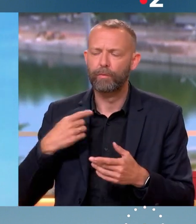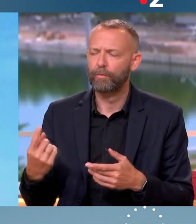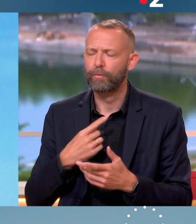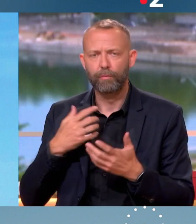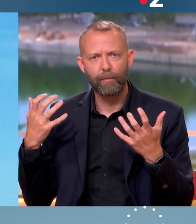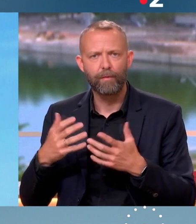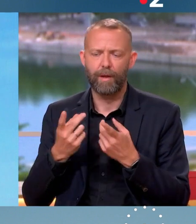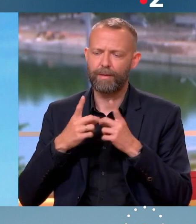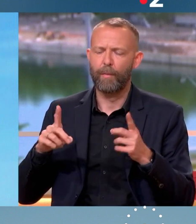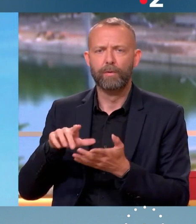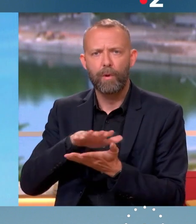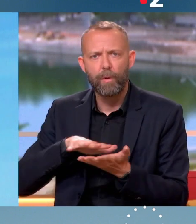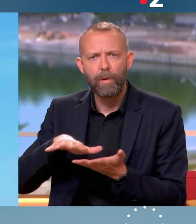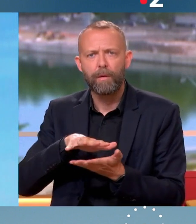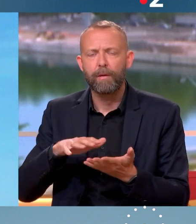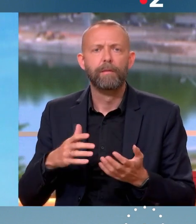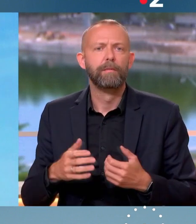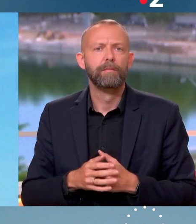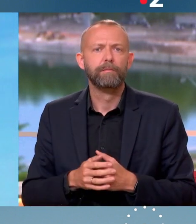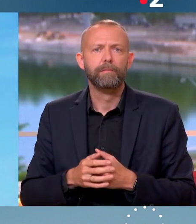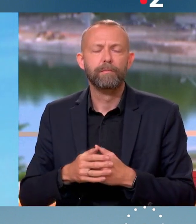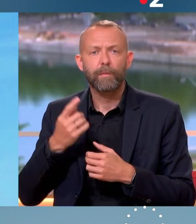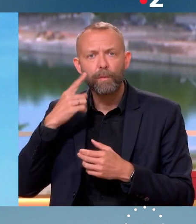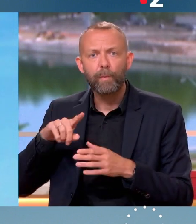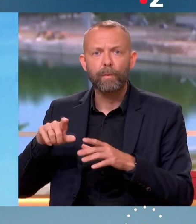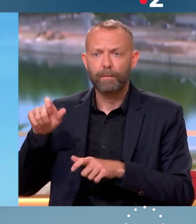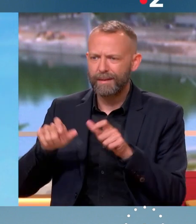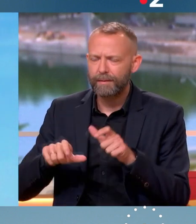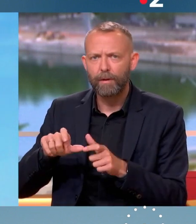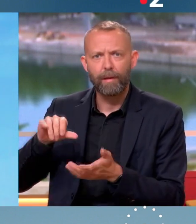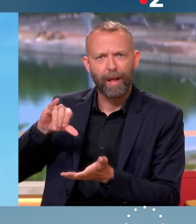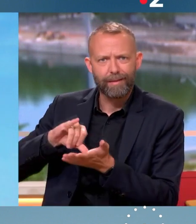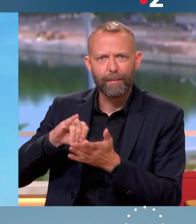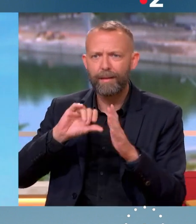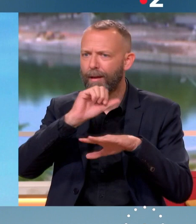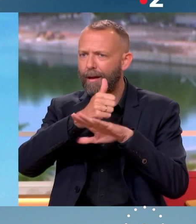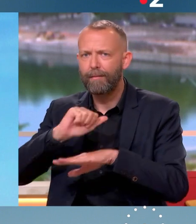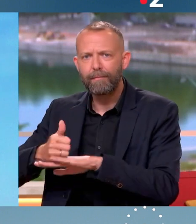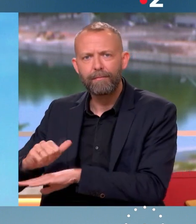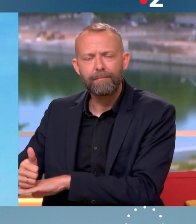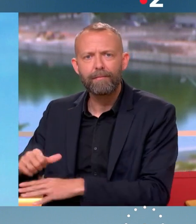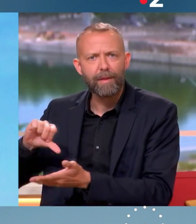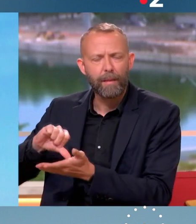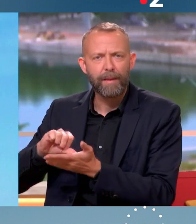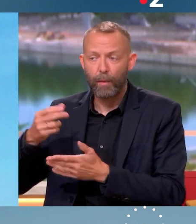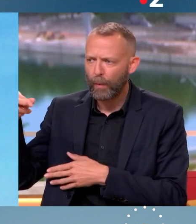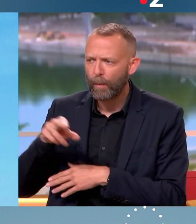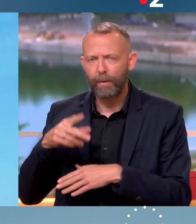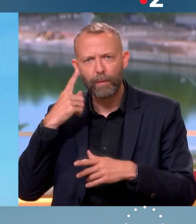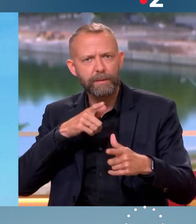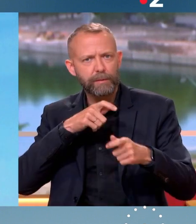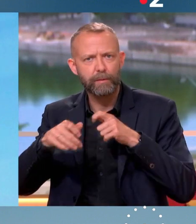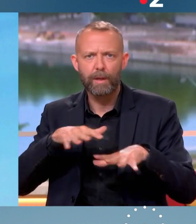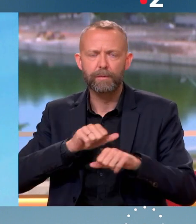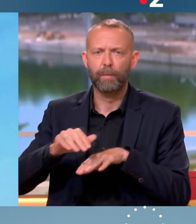à la démocratie locale, à ce que les corps intermédiaires reviennent dans la discussion et dans l'action politique. Et donc je crois que c'est